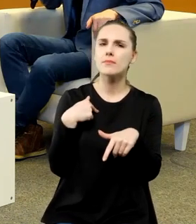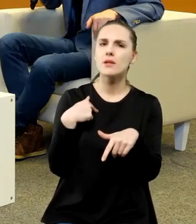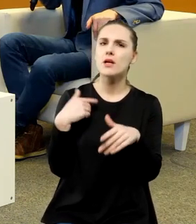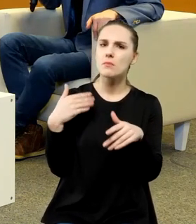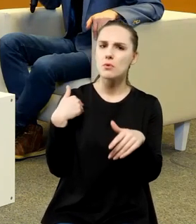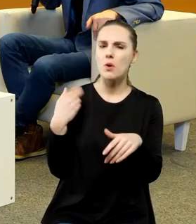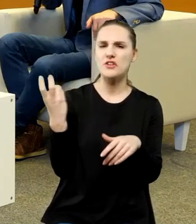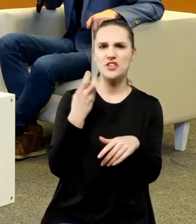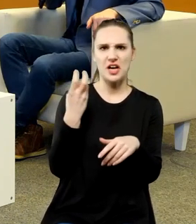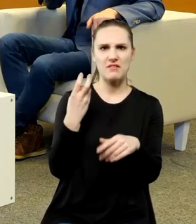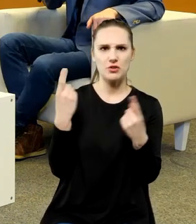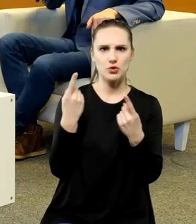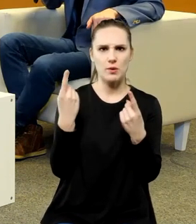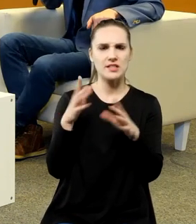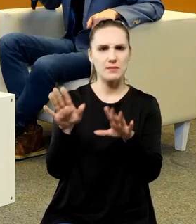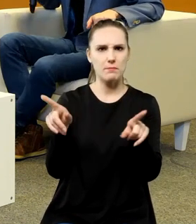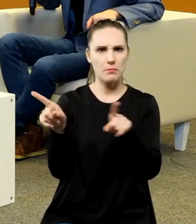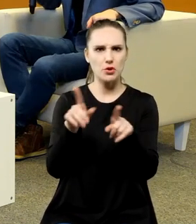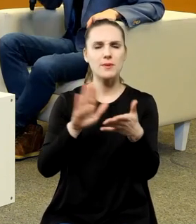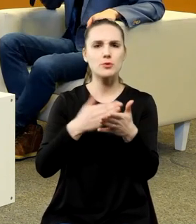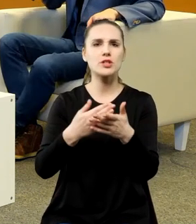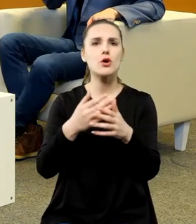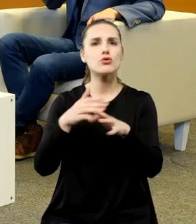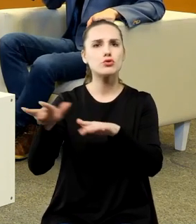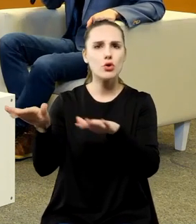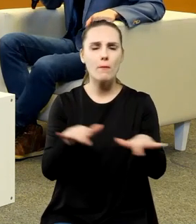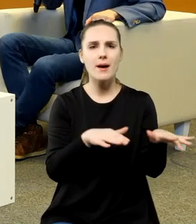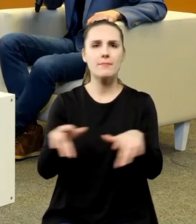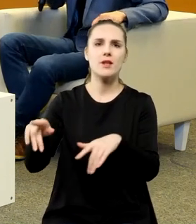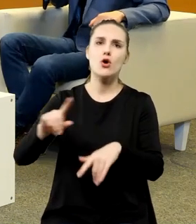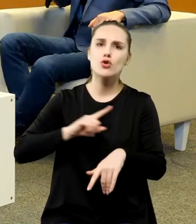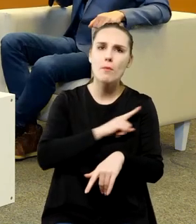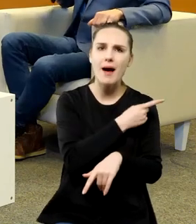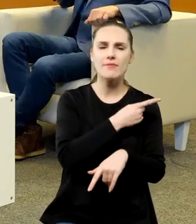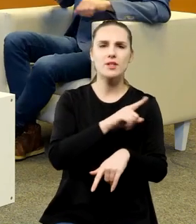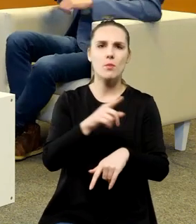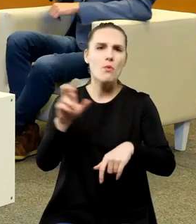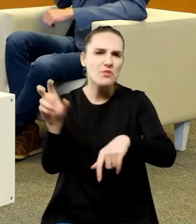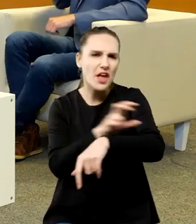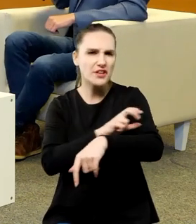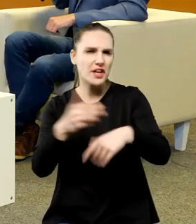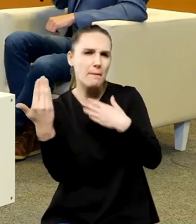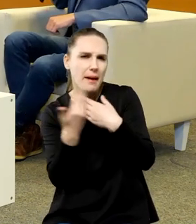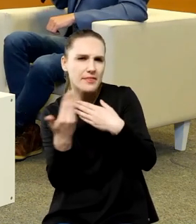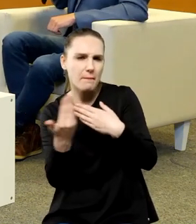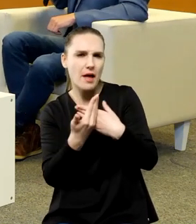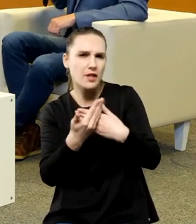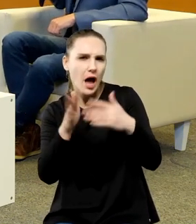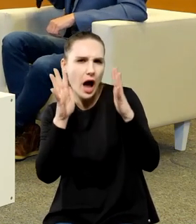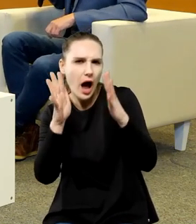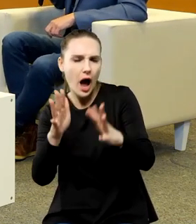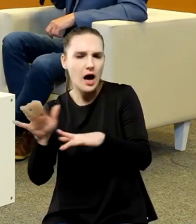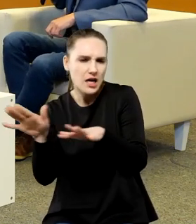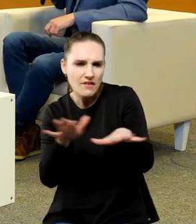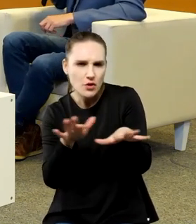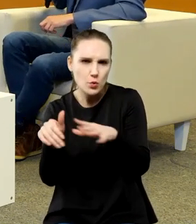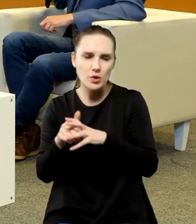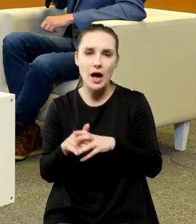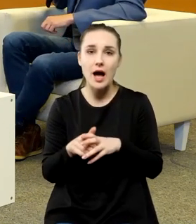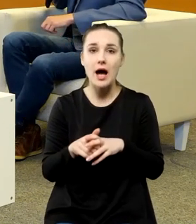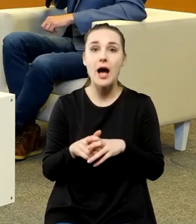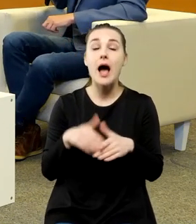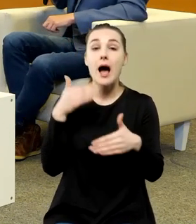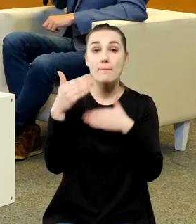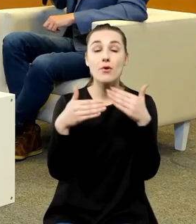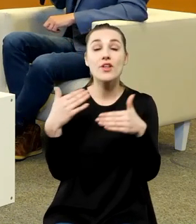romantyzowanego i Chopina jako wirtuoza techniki takiego praktycznie matematyka klawiatury a jak dochodziliśmy do tego